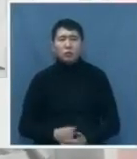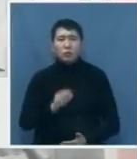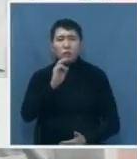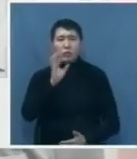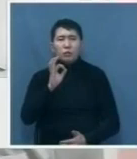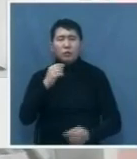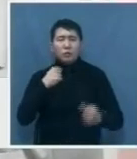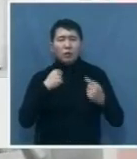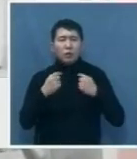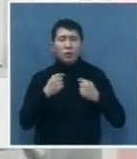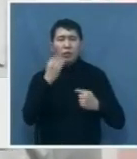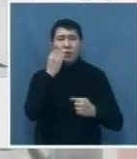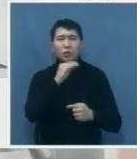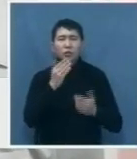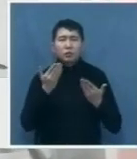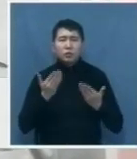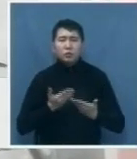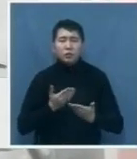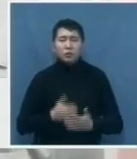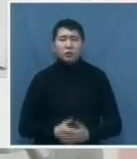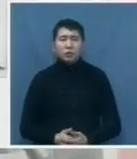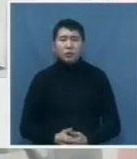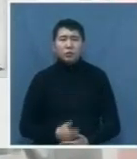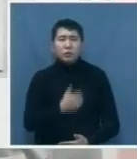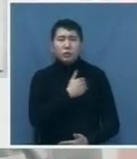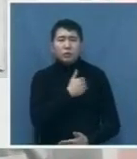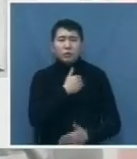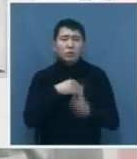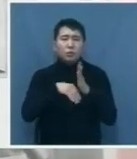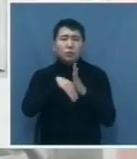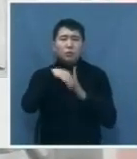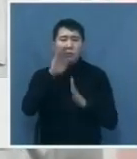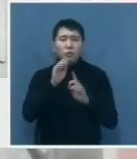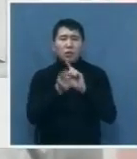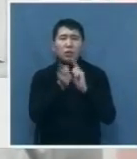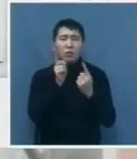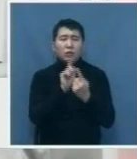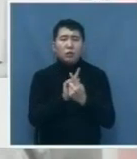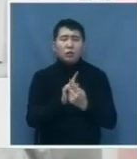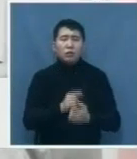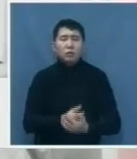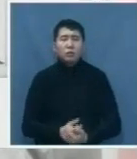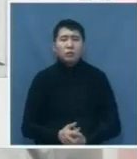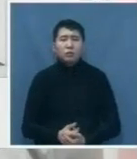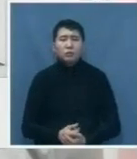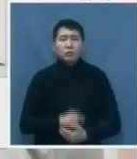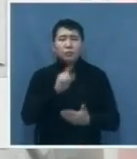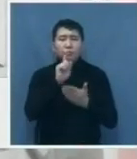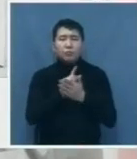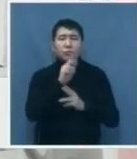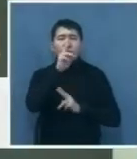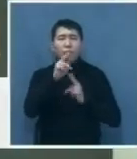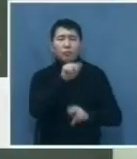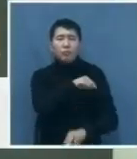качество жизни. И если качество жизни страдает, и пациентка хочет его улучшить и исправить, то она должна обратиться к